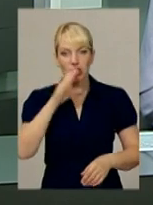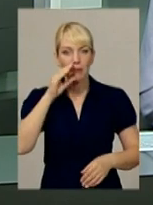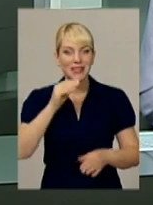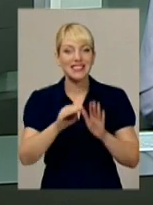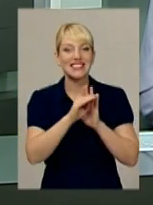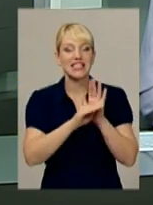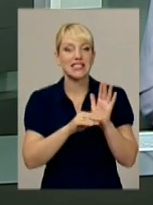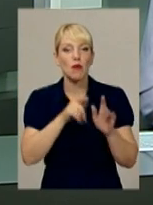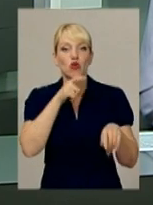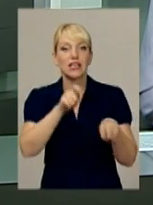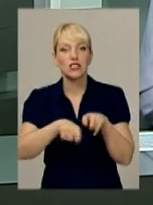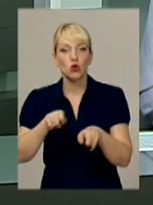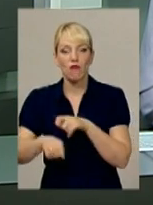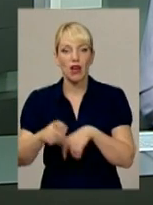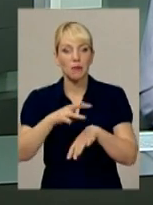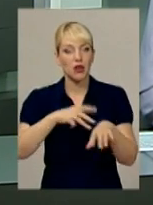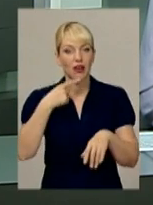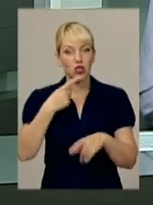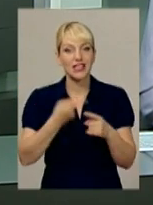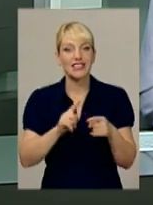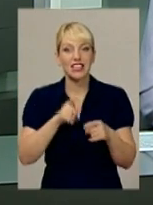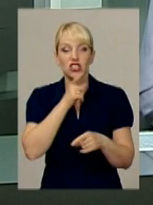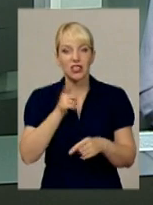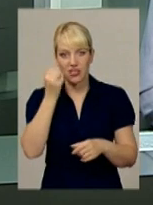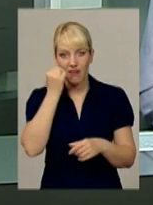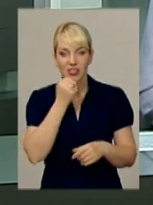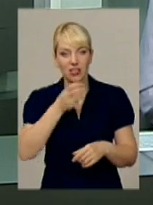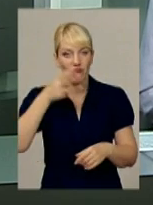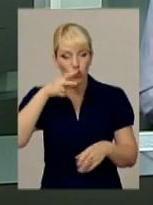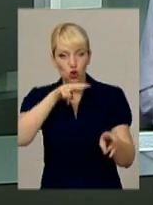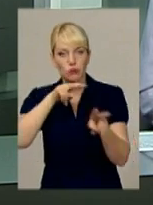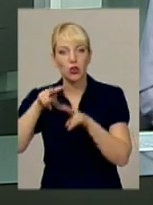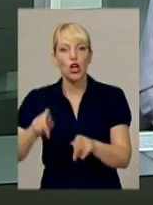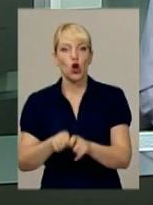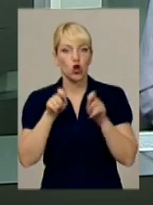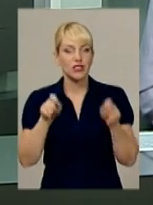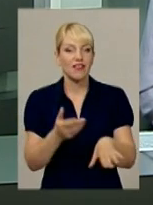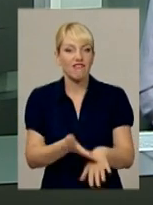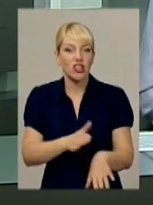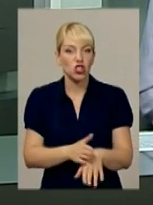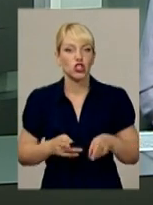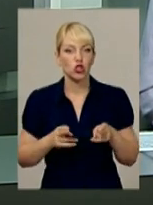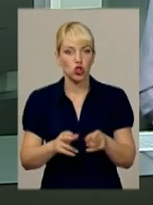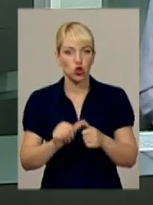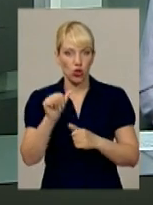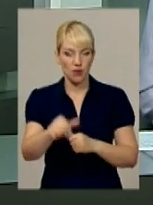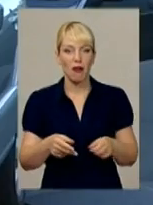Правоохоронці кажуть, за цей час завдяки відеоспостереженню навіть розкрили важкі злочини, зокрема, обивство.